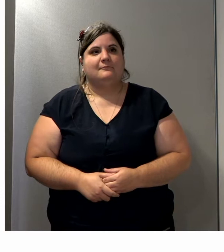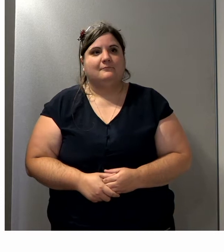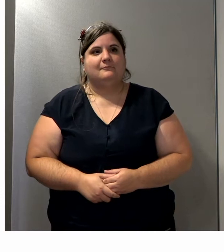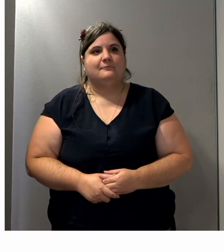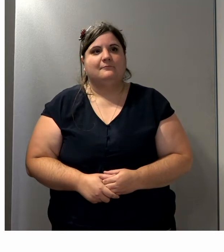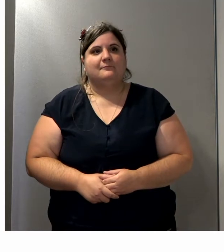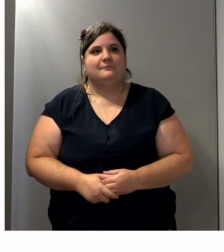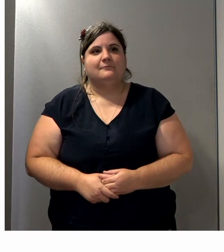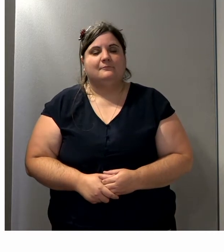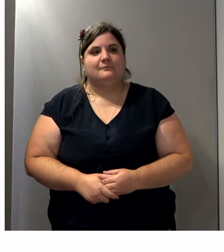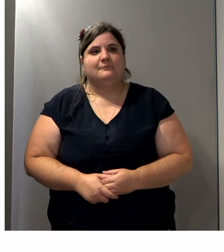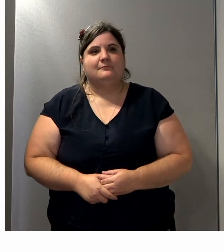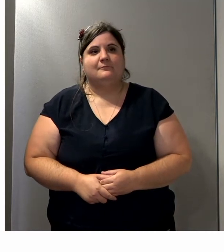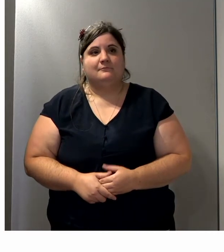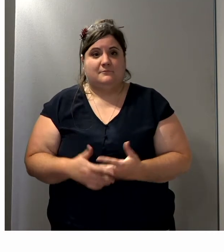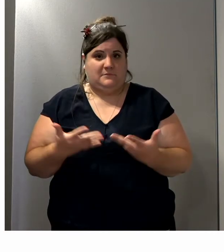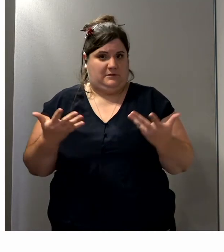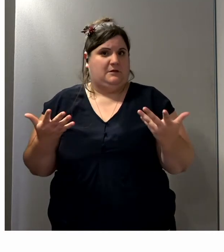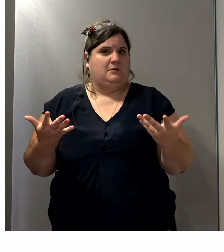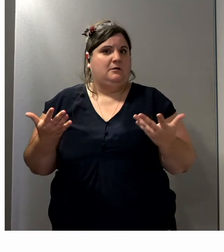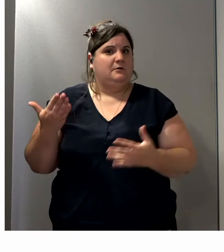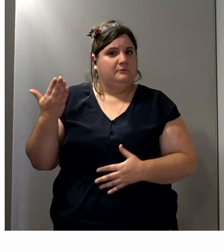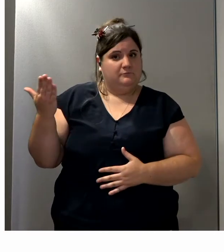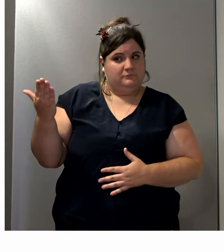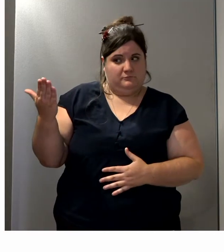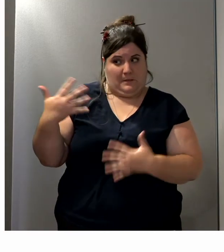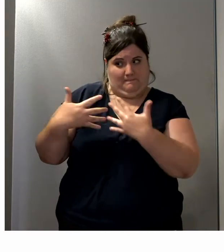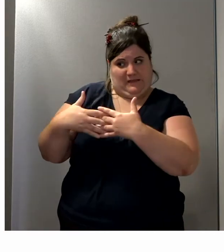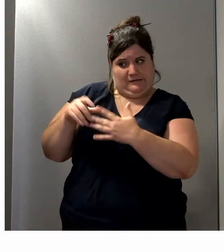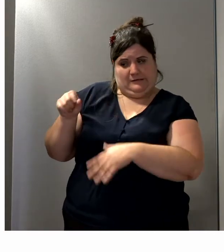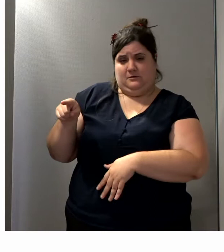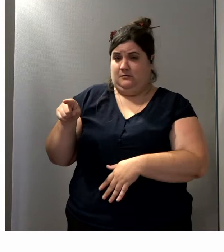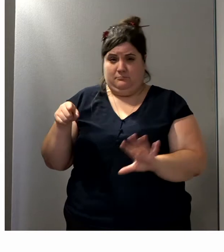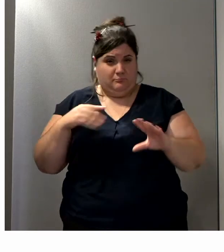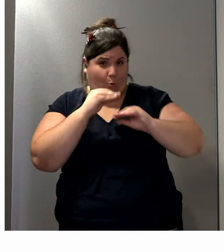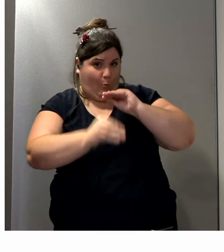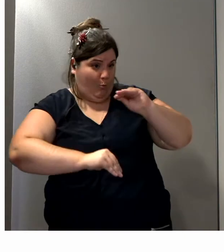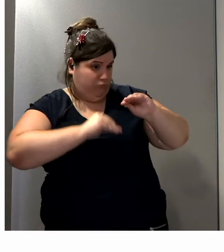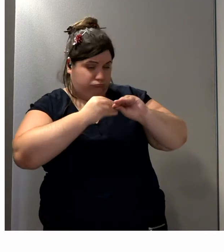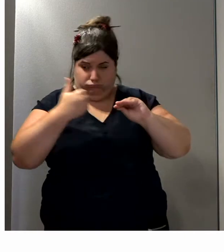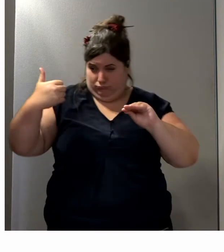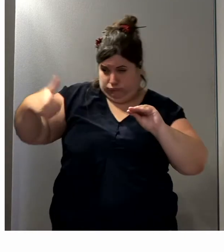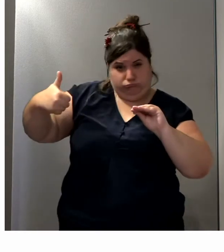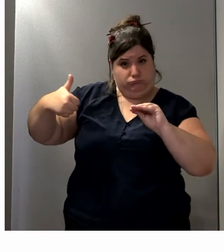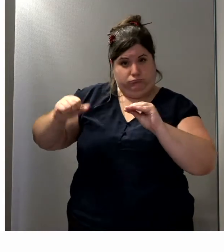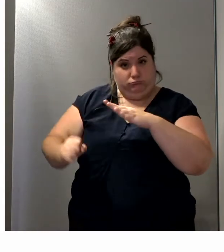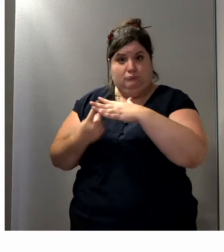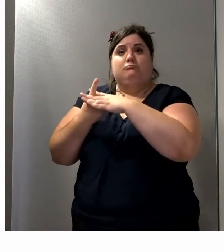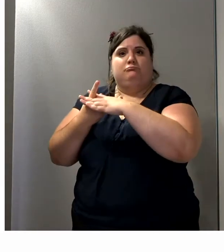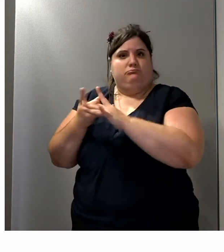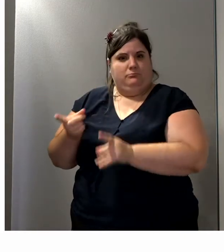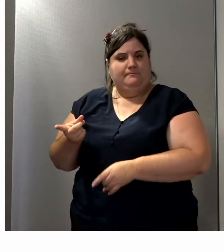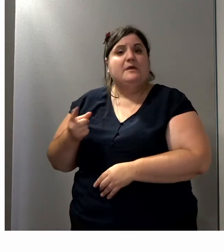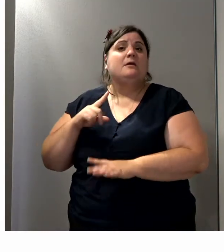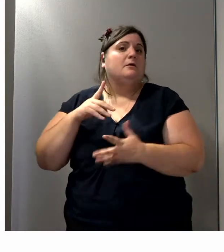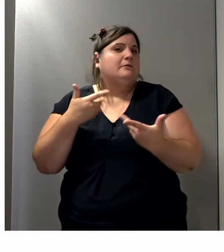Voilà, encore une fois, pour l'instant, cet équipement, c'est le seul au monde qui soit réalisé et même qui